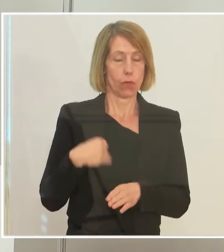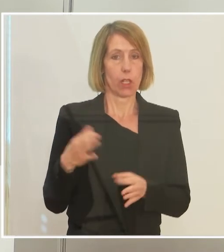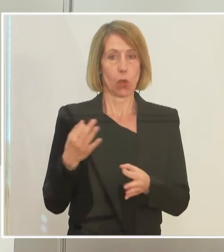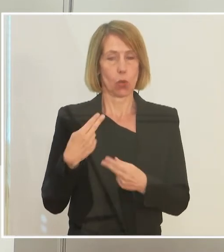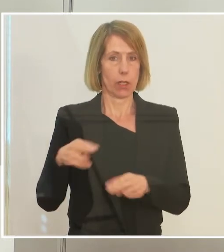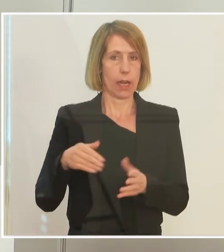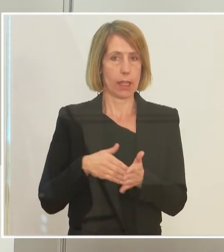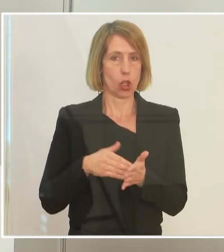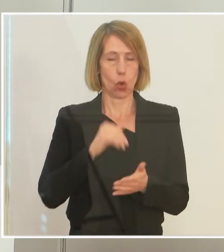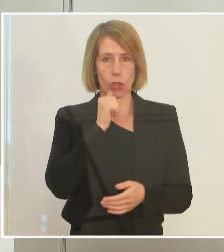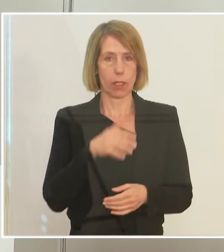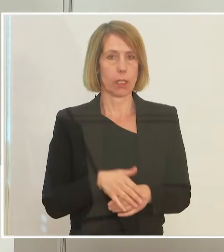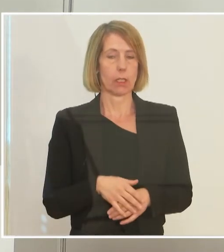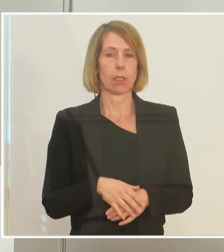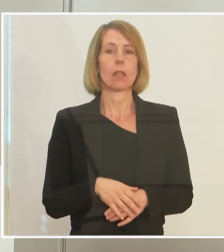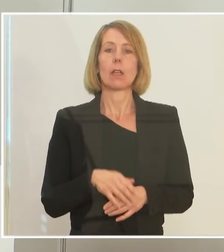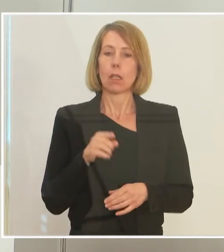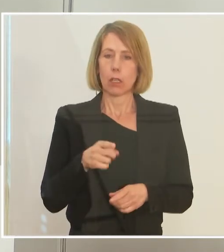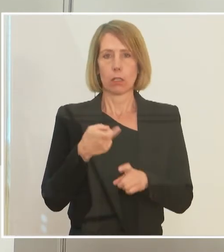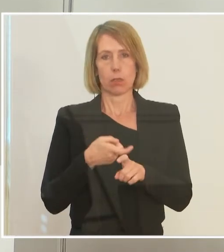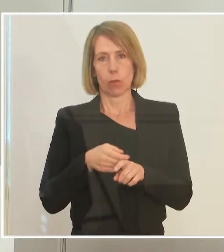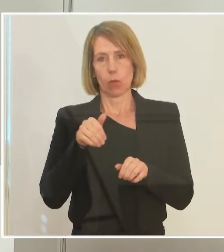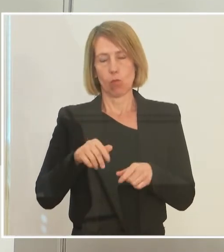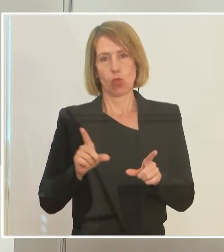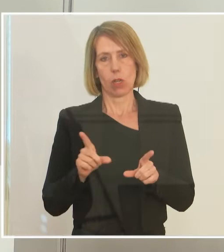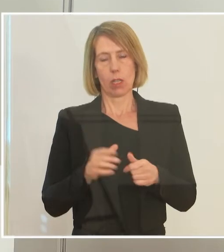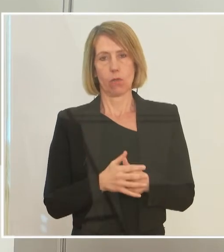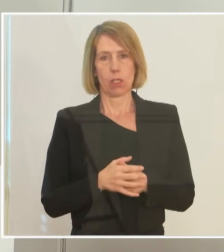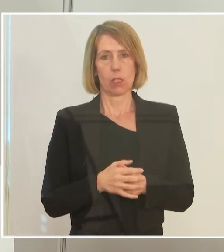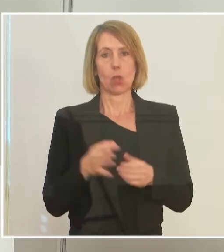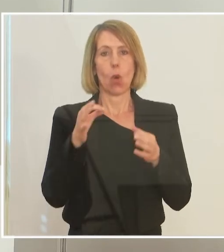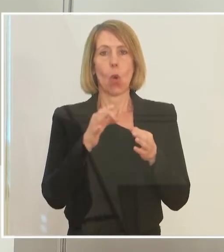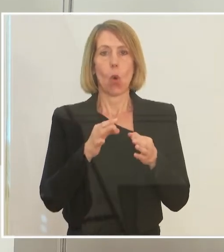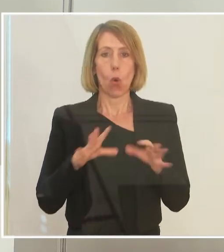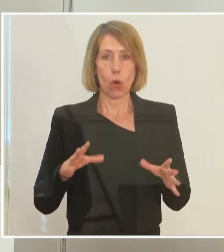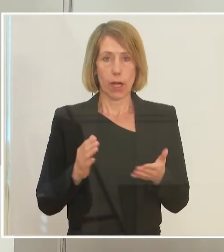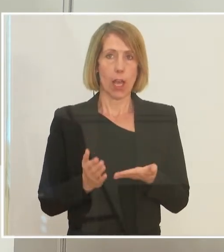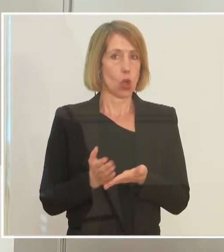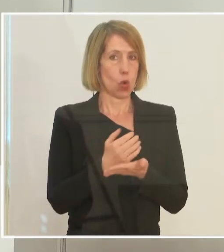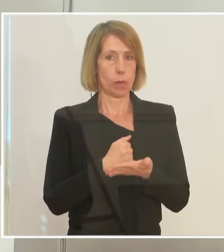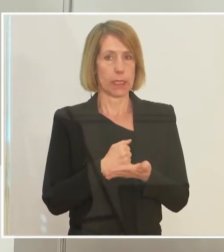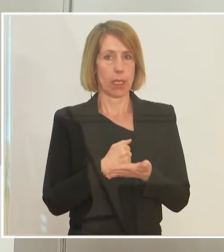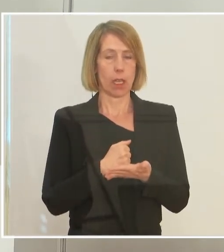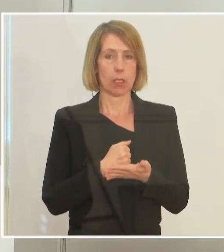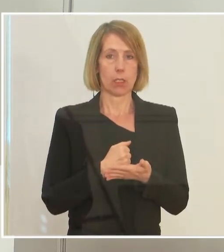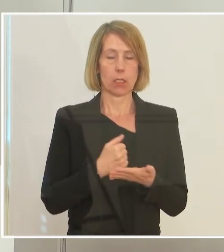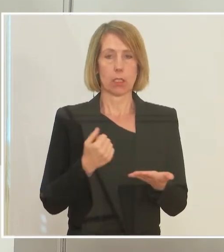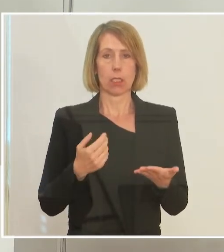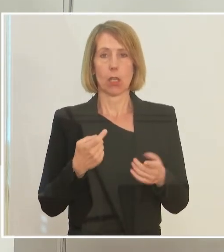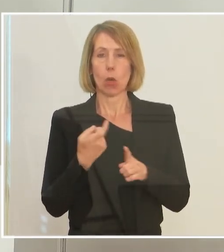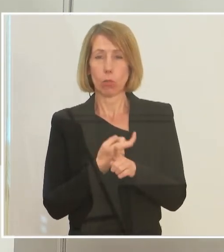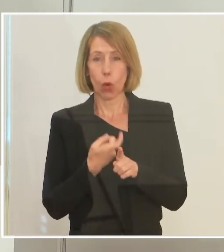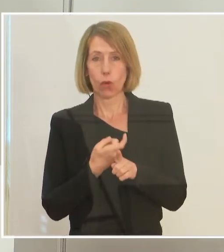Plausibilitätsprüfung an, ohne dass es einen entsprechenden Umsatz, eine Differenz des